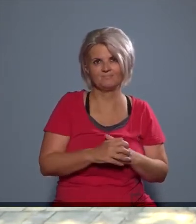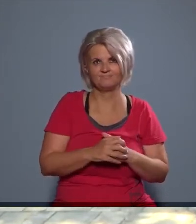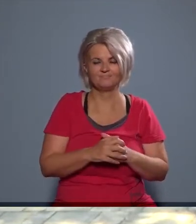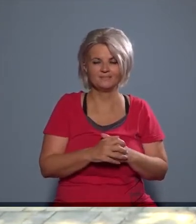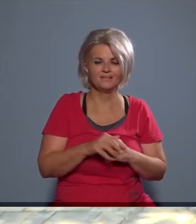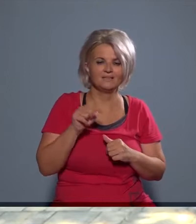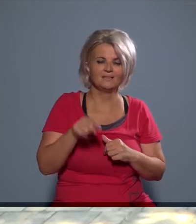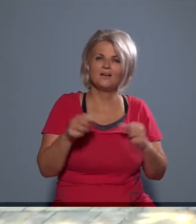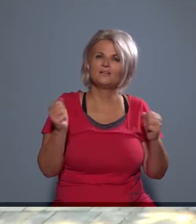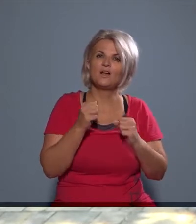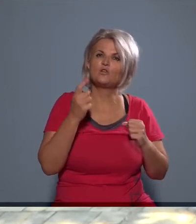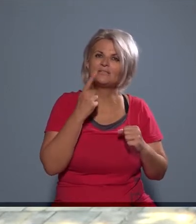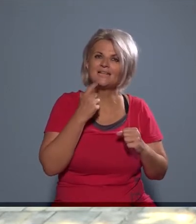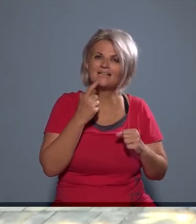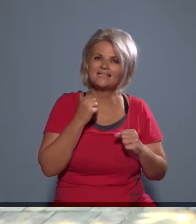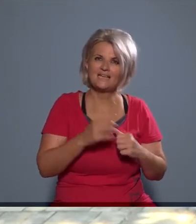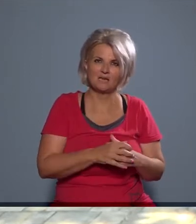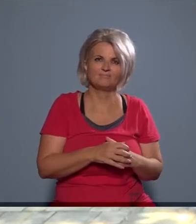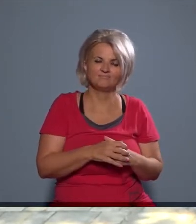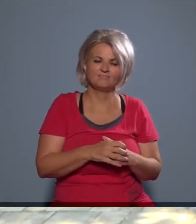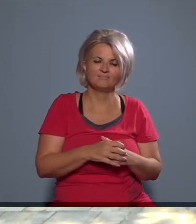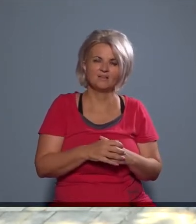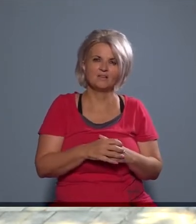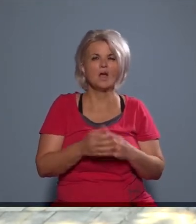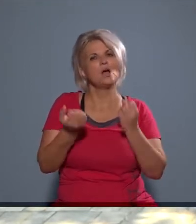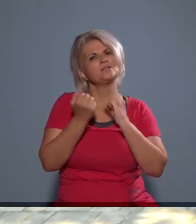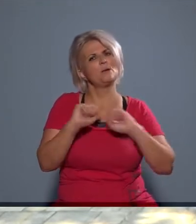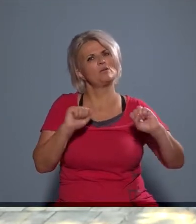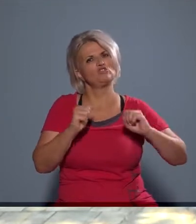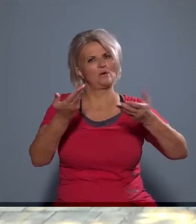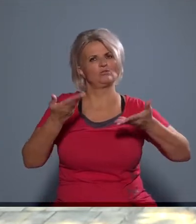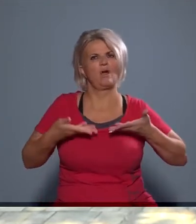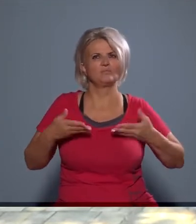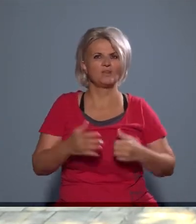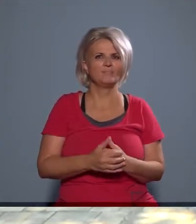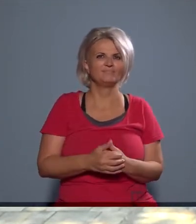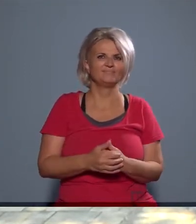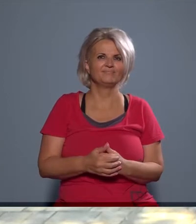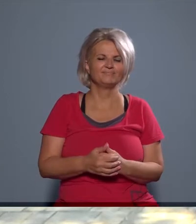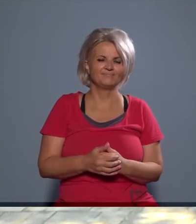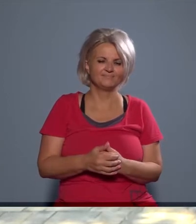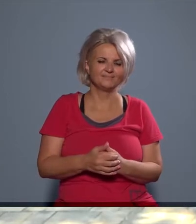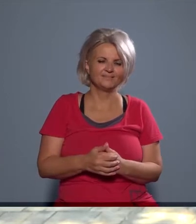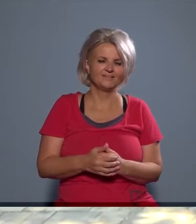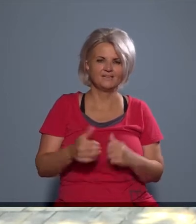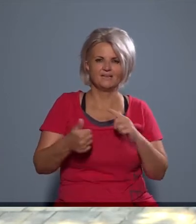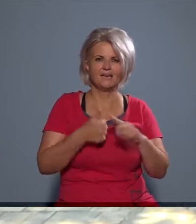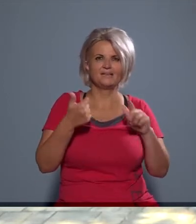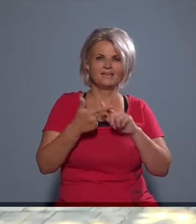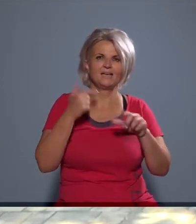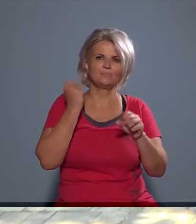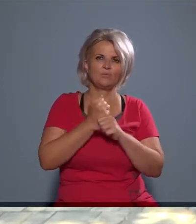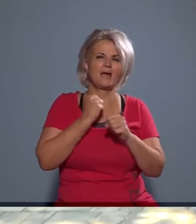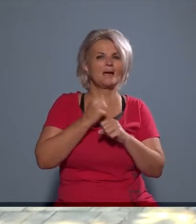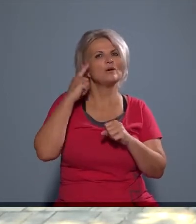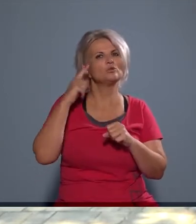És akkor igazából itt meg nagyon tetszik, mert nagyon nagy szabad kezet kaptam, tehát, hogy itt bele tudtam akár egy-két